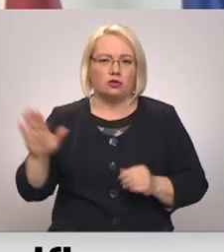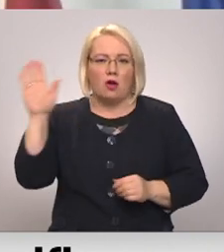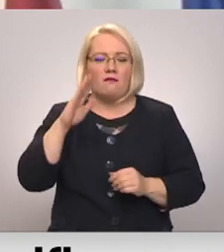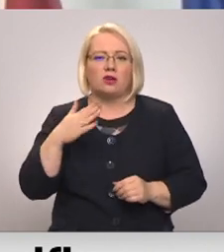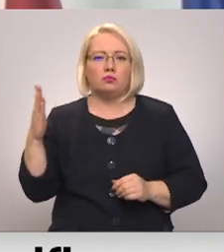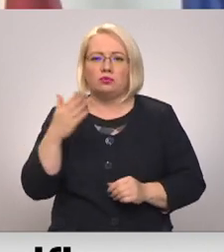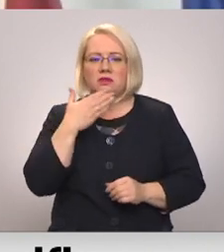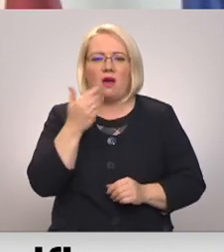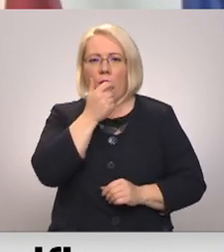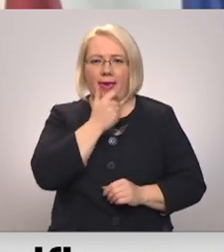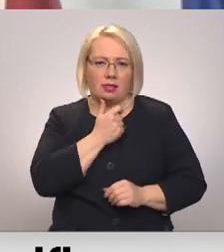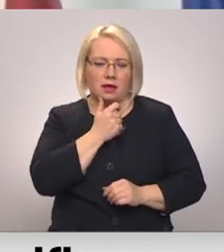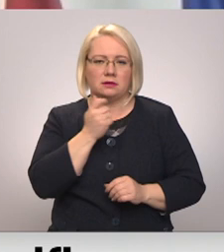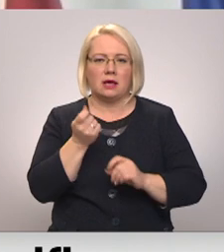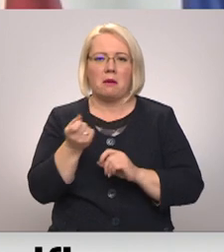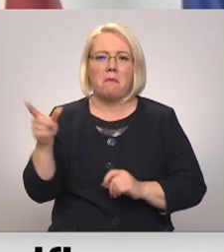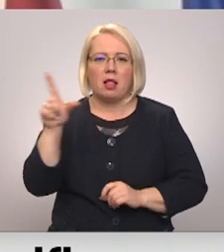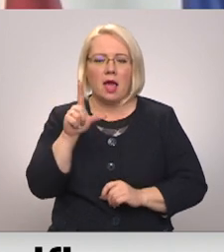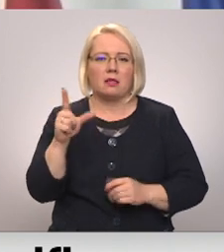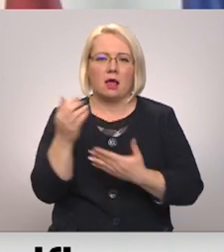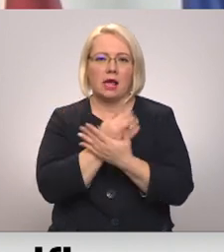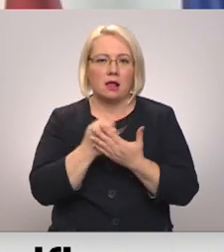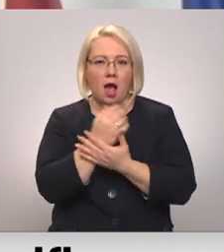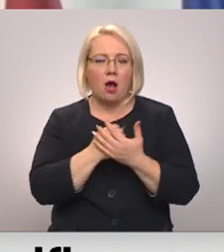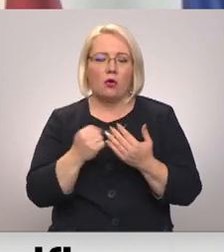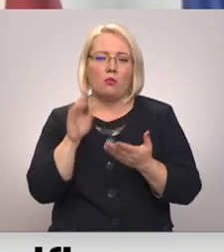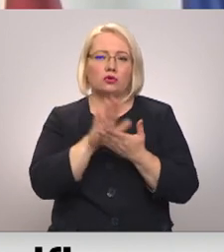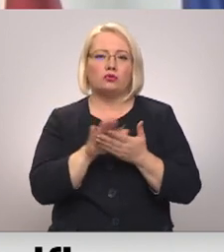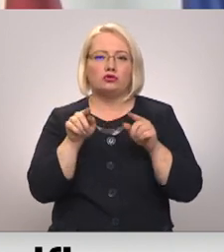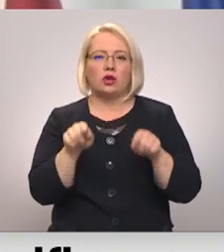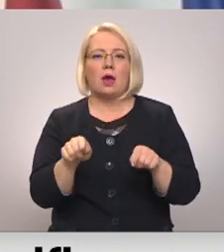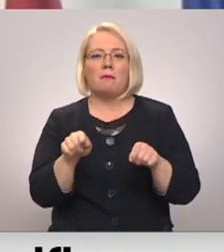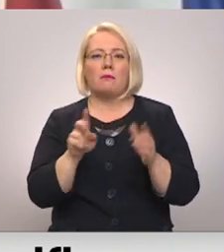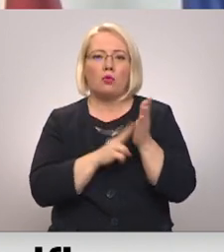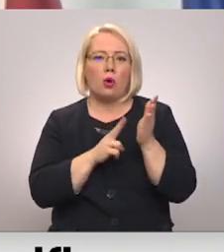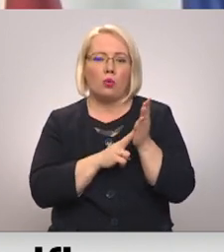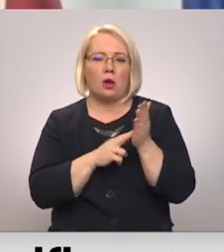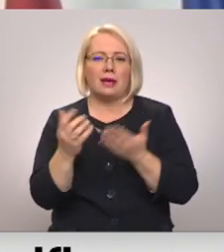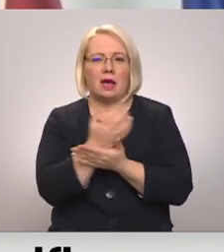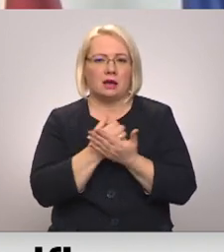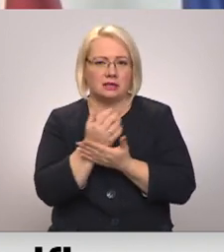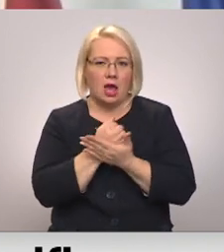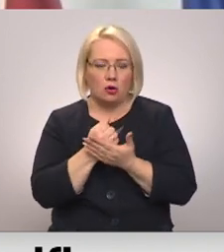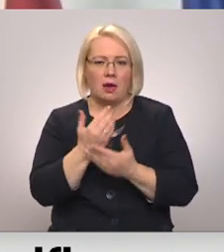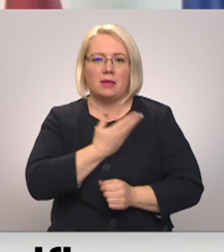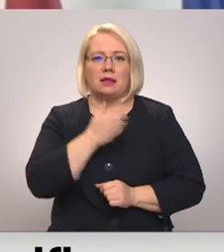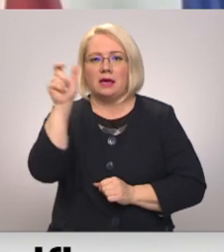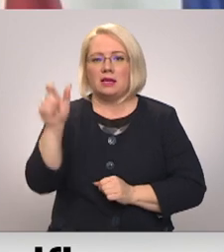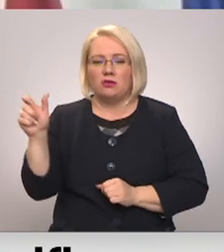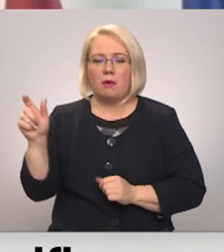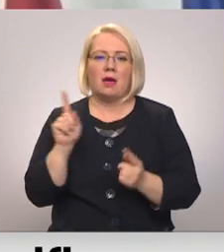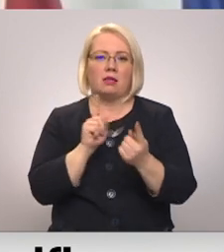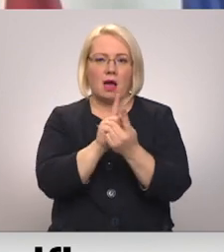nebūtu ētiski palielināt ienākums uz šiem nodokļa iekasējumiem. Tā kā iedzīvotājiem ir jānāk